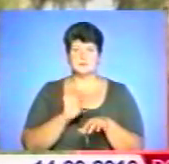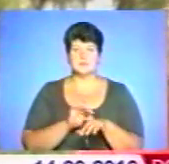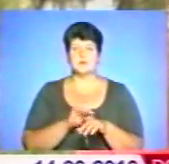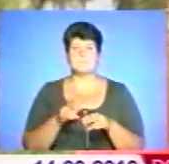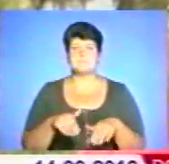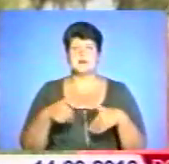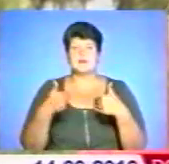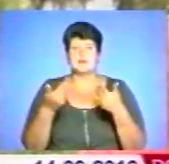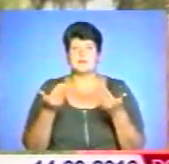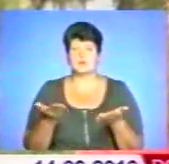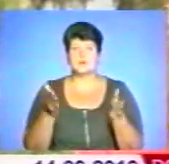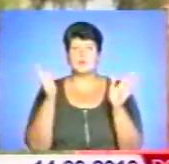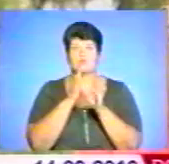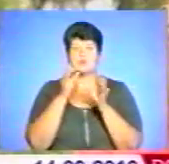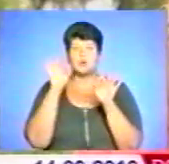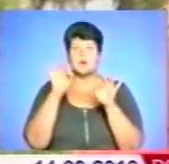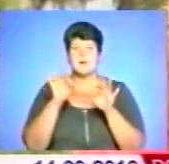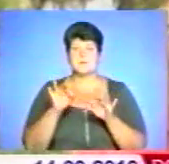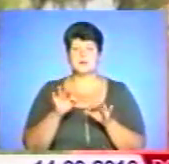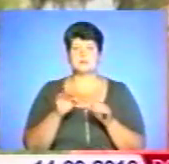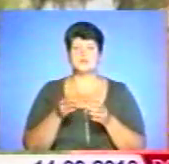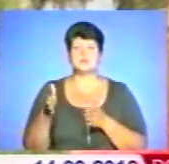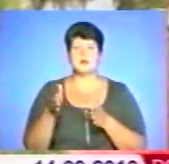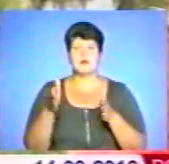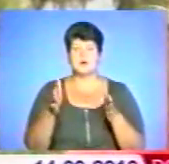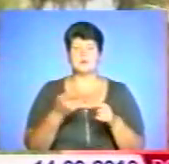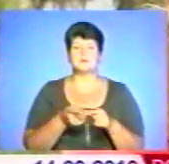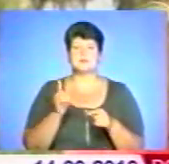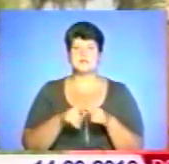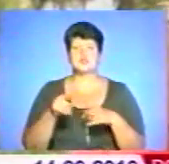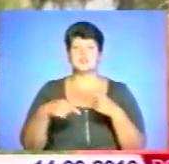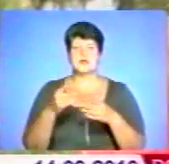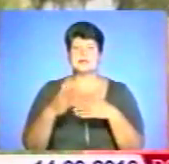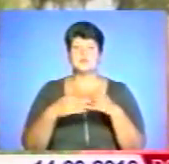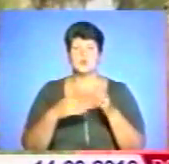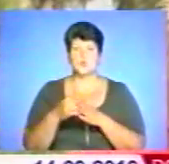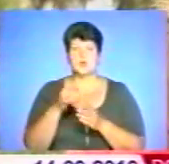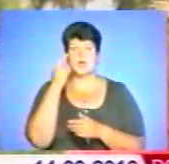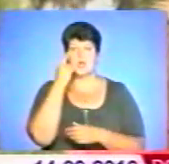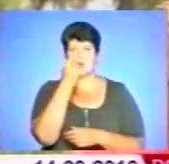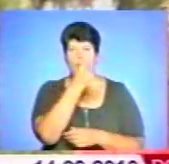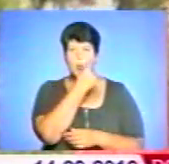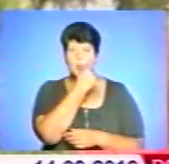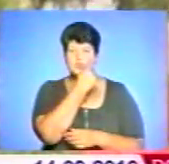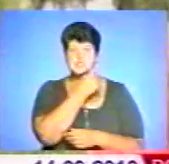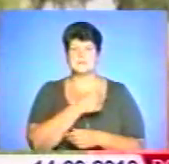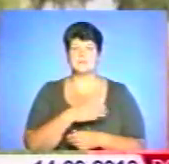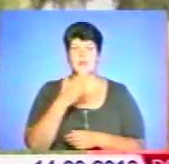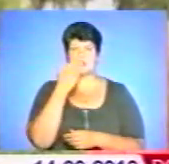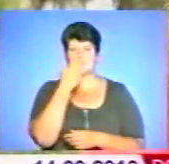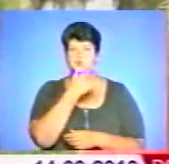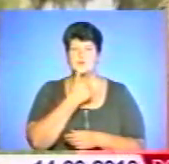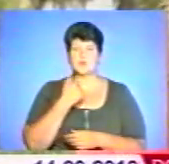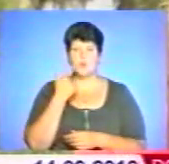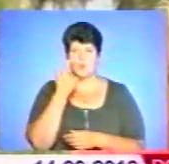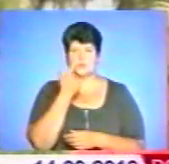передаються повітряно-крапленним шляхом, але це і через руки, і через очі, і носові ходи,